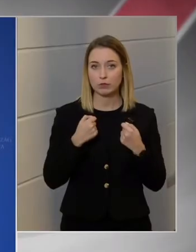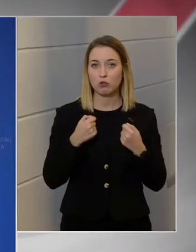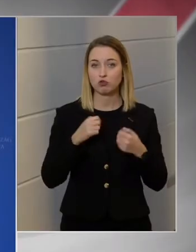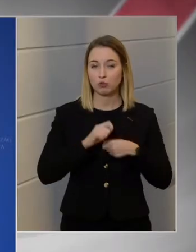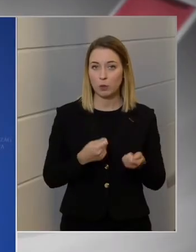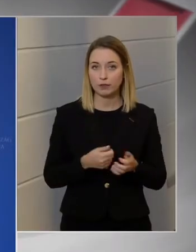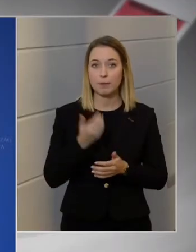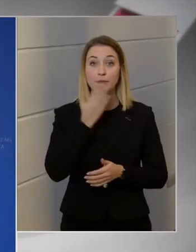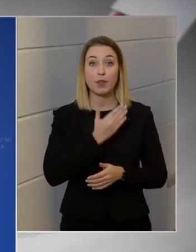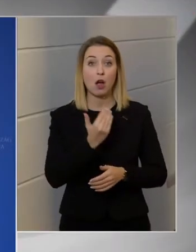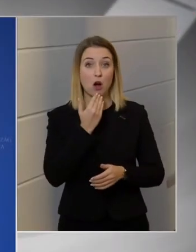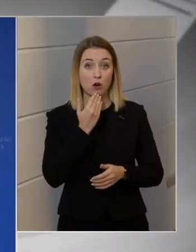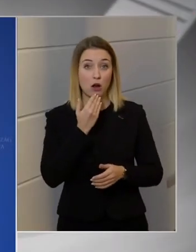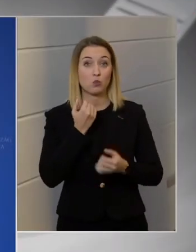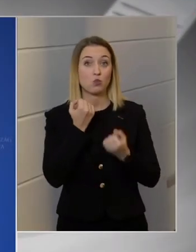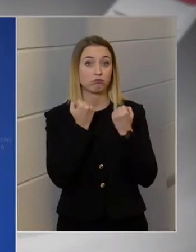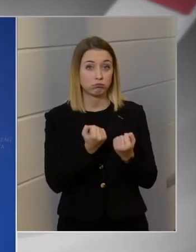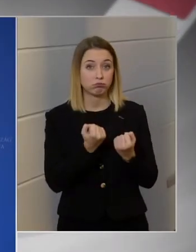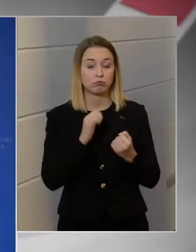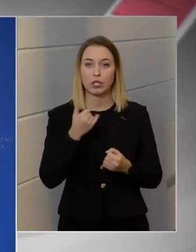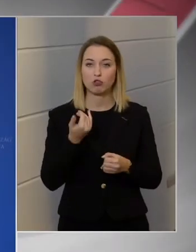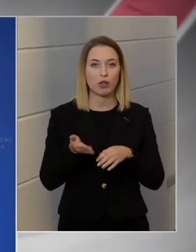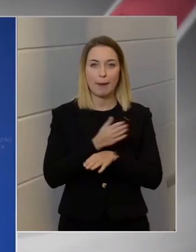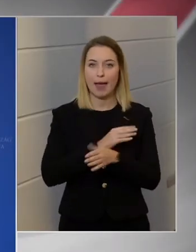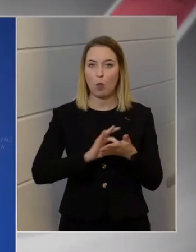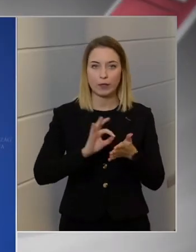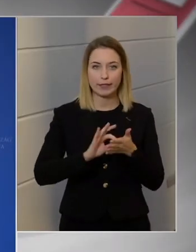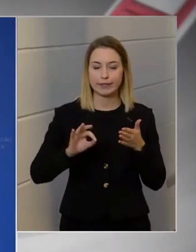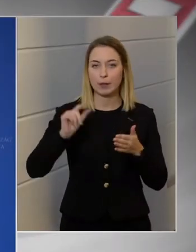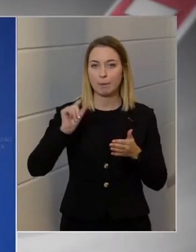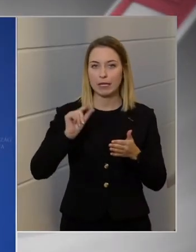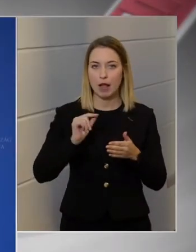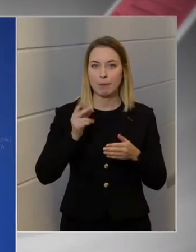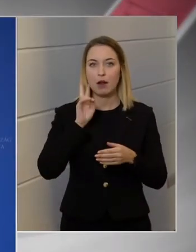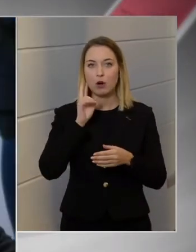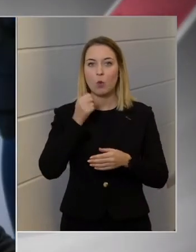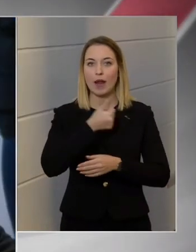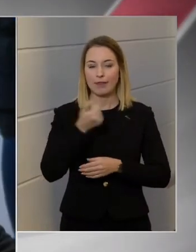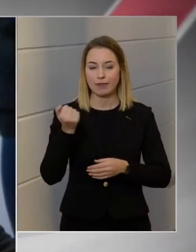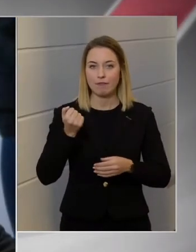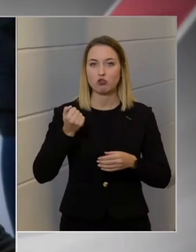meg akarunk állapodni, és nem előírni a minimálbért, akkor most egy éves megállapodásra van esély.